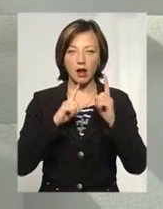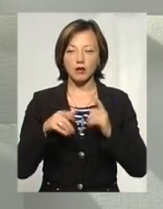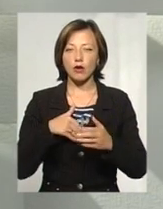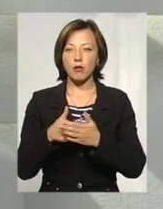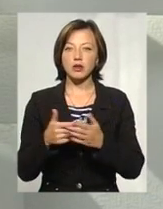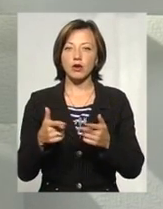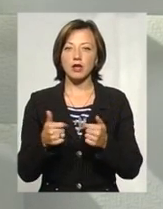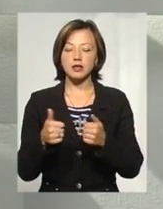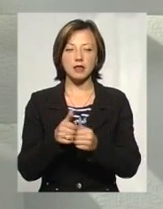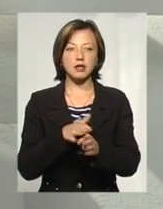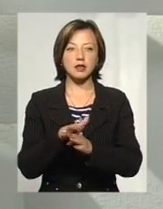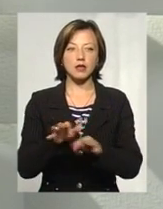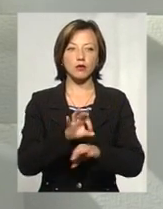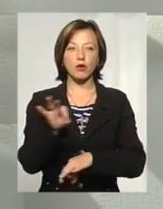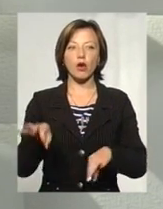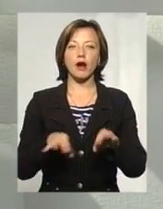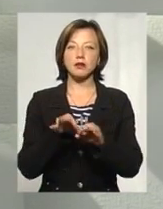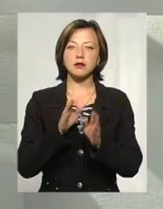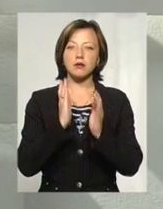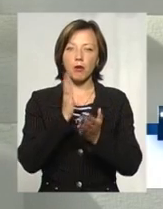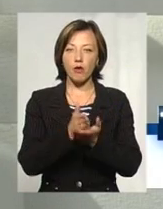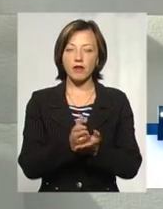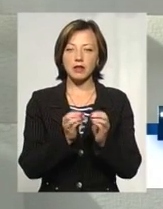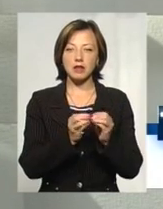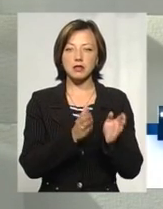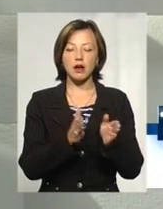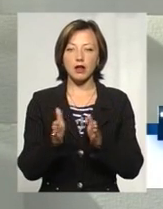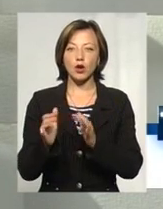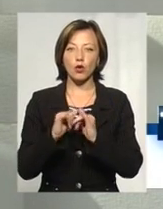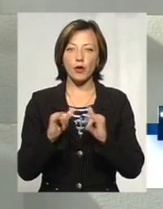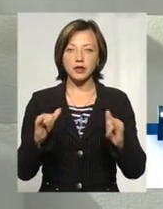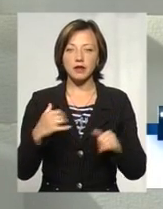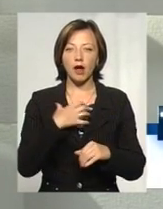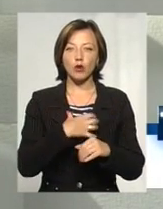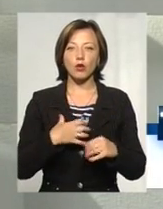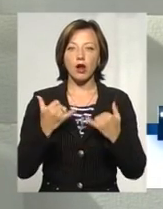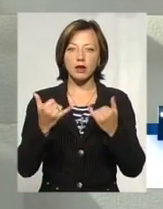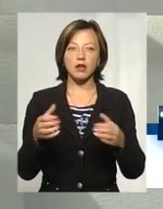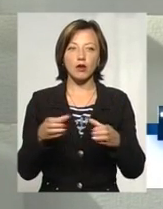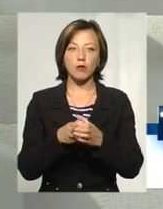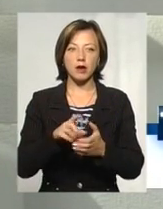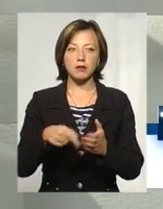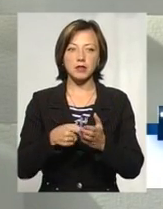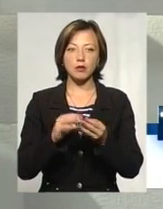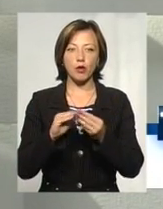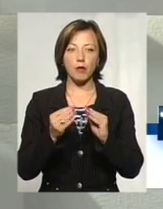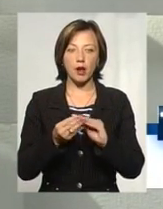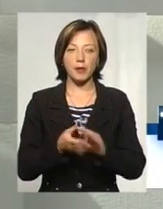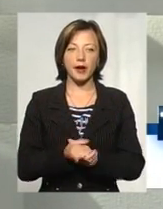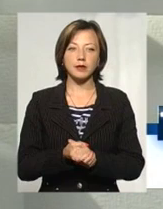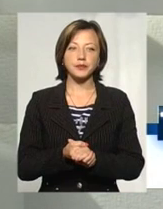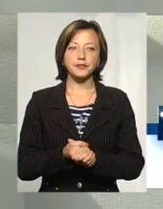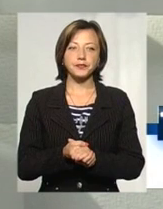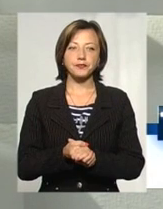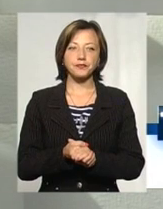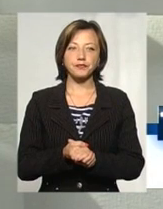реалізацію проєктів, спрямованих на сталий розвиток, спрямованих на актуальні для громади міста проблеми. Тому